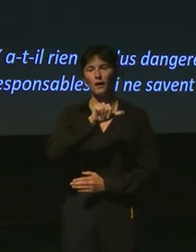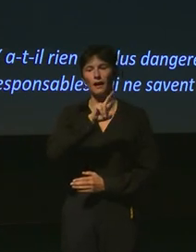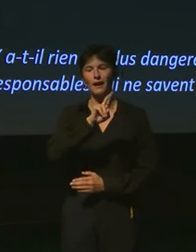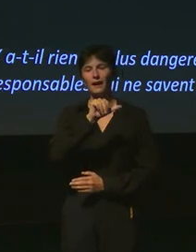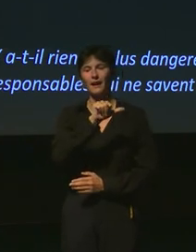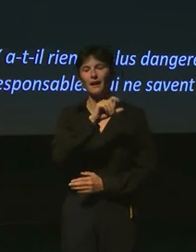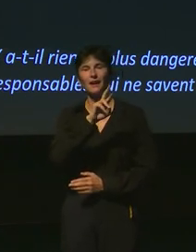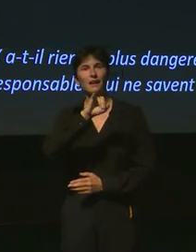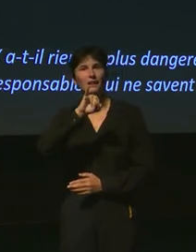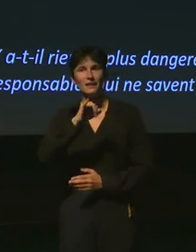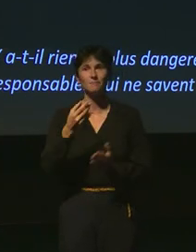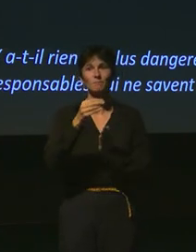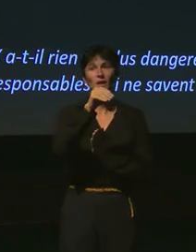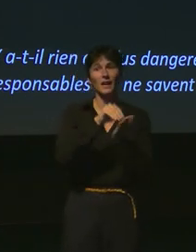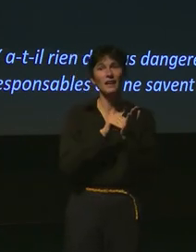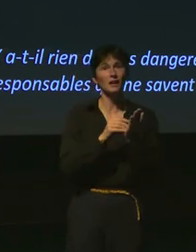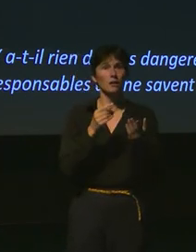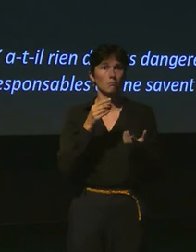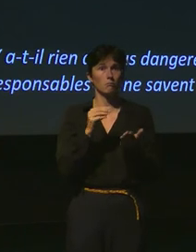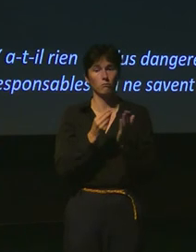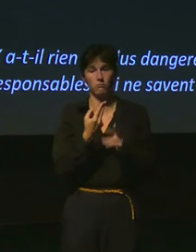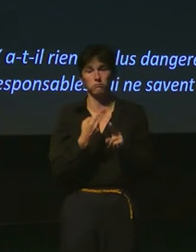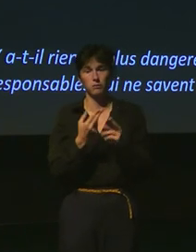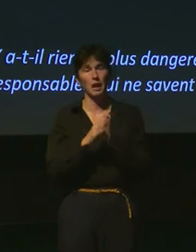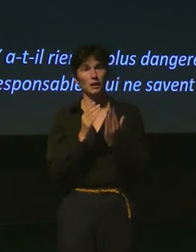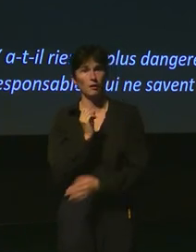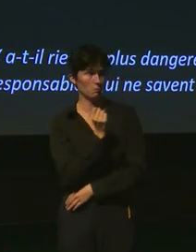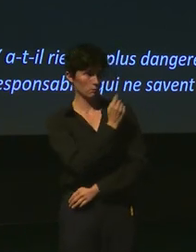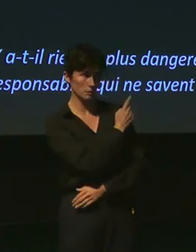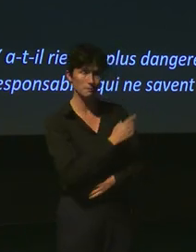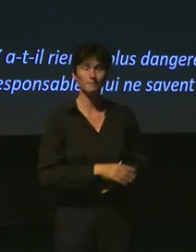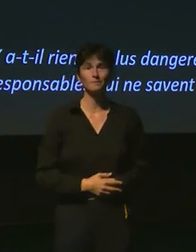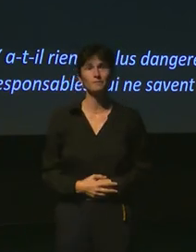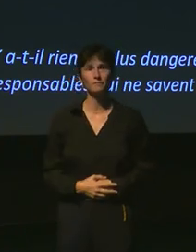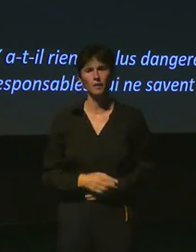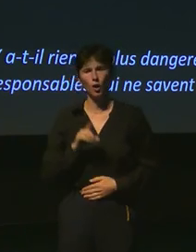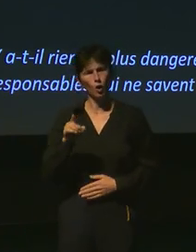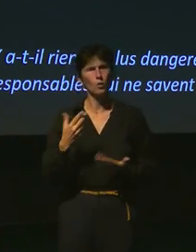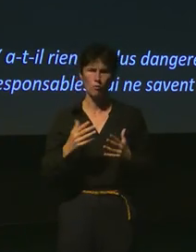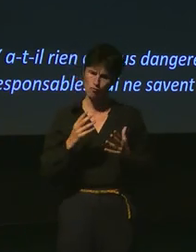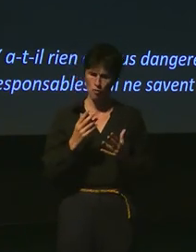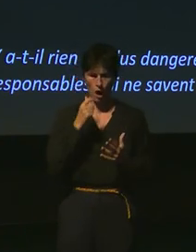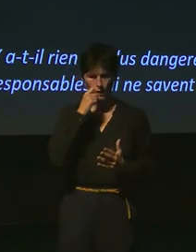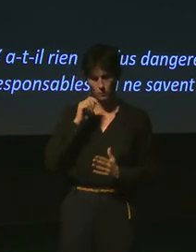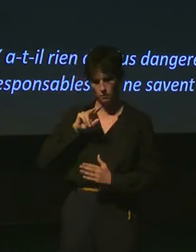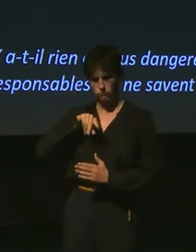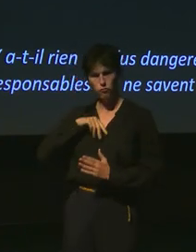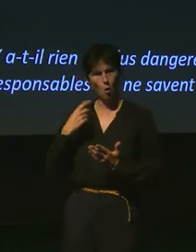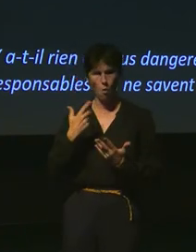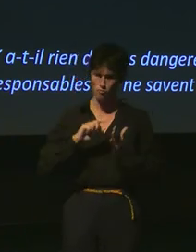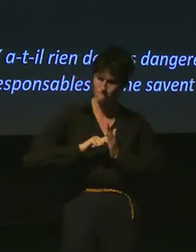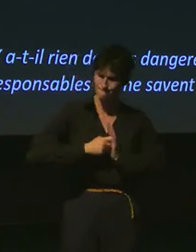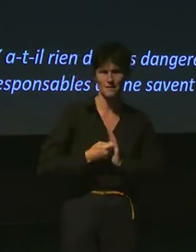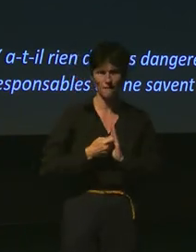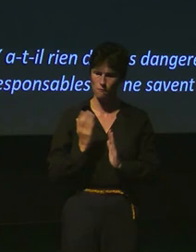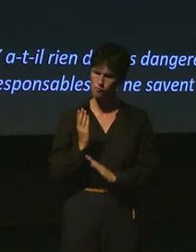pièce « Une brève histoire de l'humanité ». Lui est très sévère avec notre espèce. Il admet que de